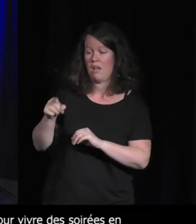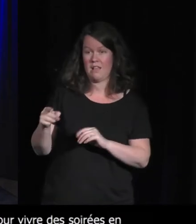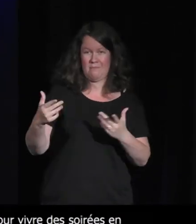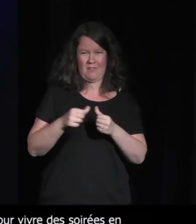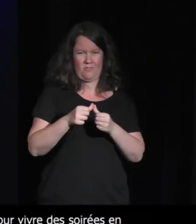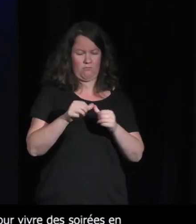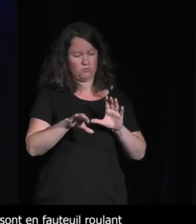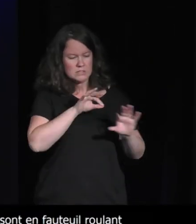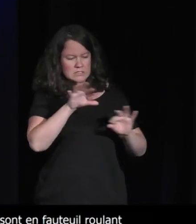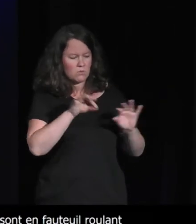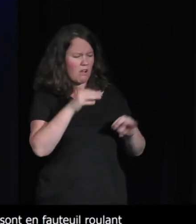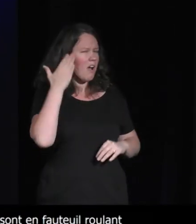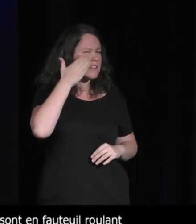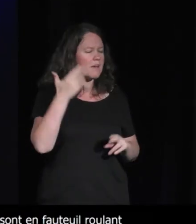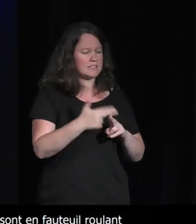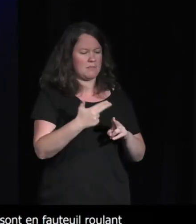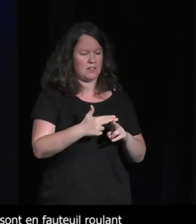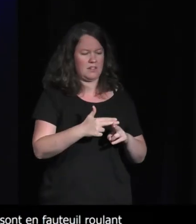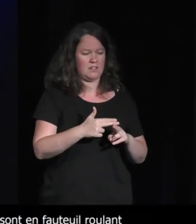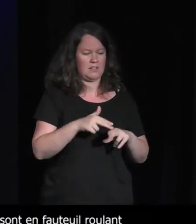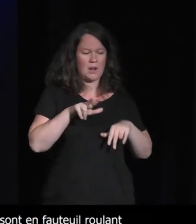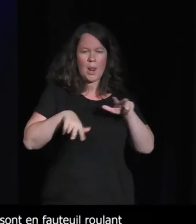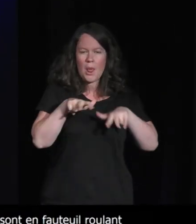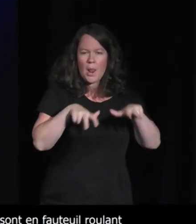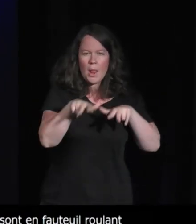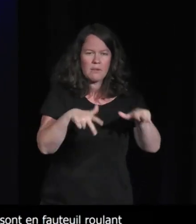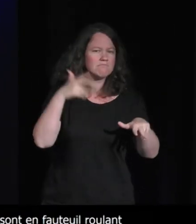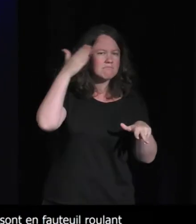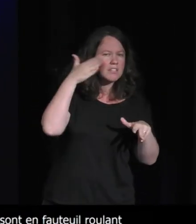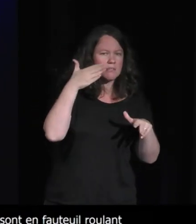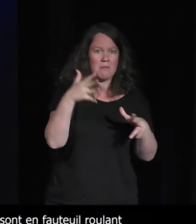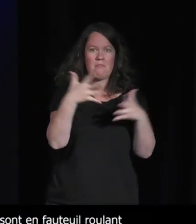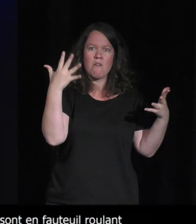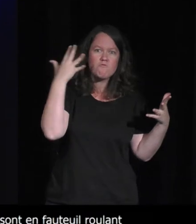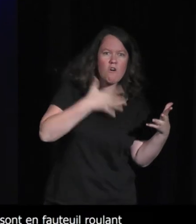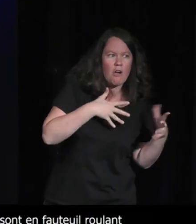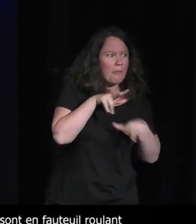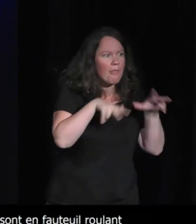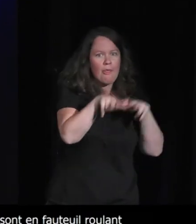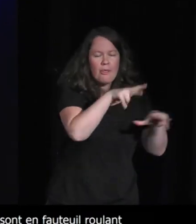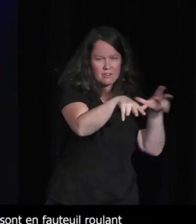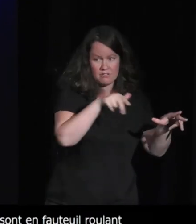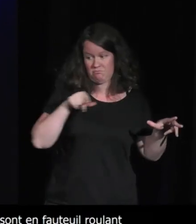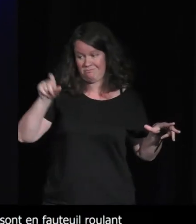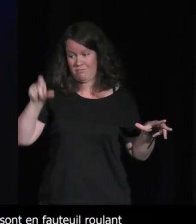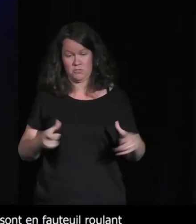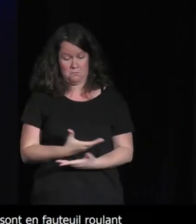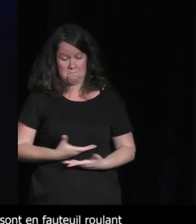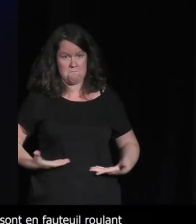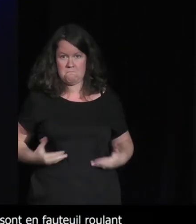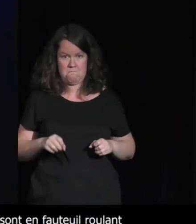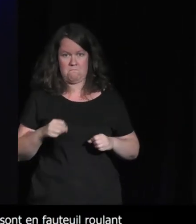qui a des papattes très agrippantes et c'est vrai que c'est quelqu'un qui est bloqué dans son fauteuil et qui du coup affirme aussi